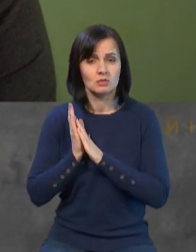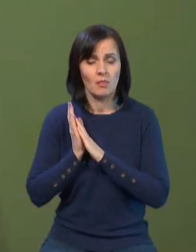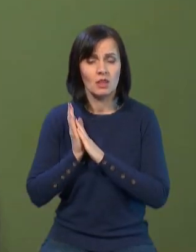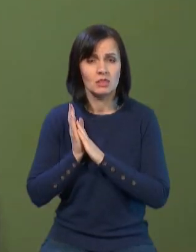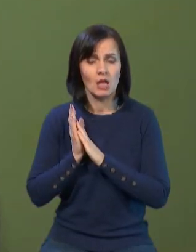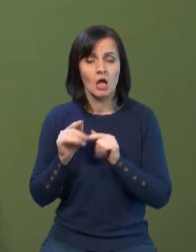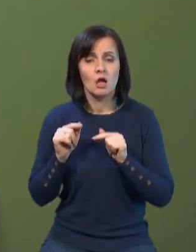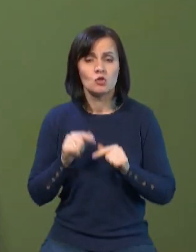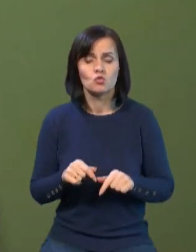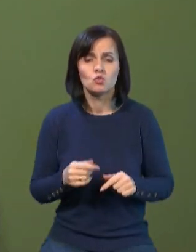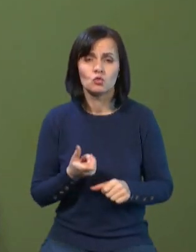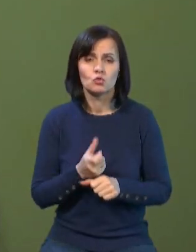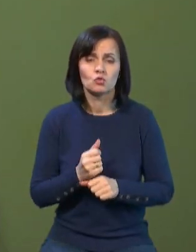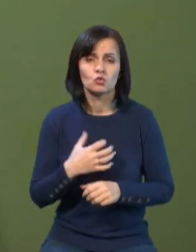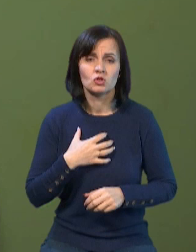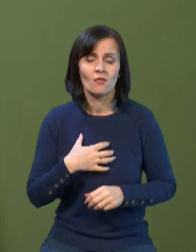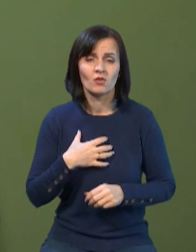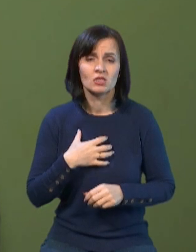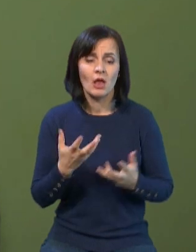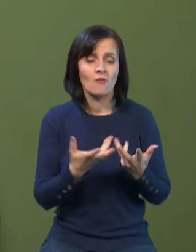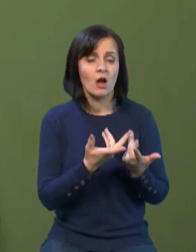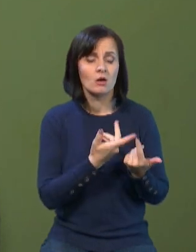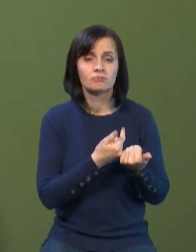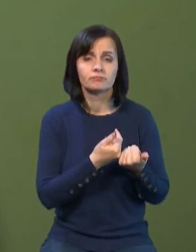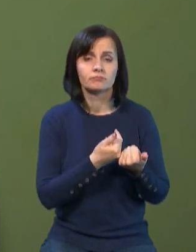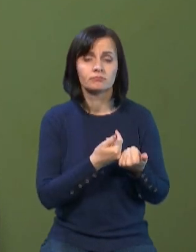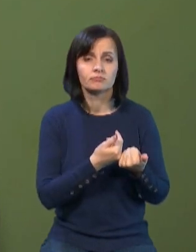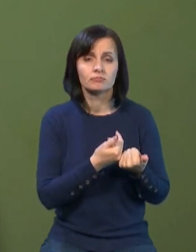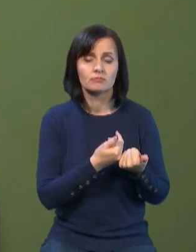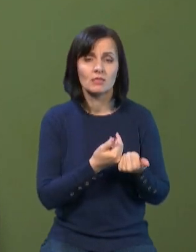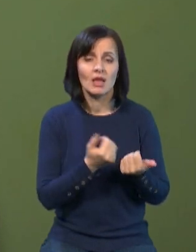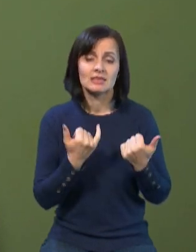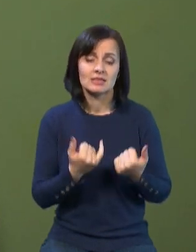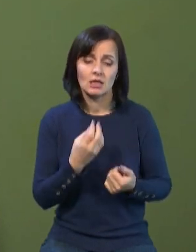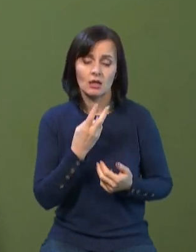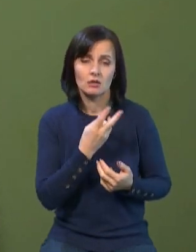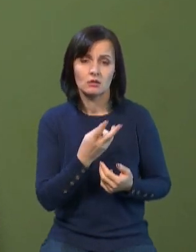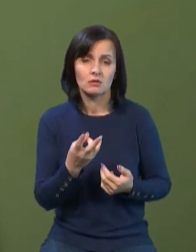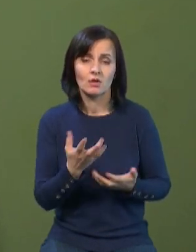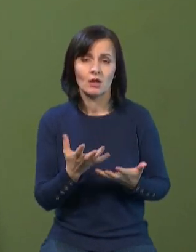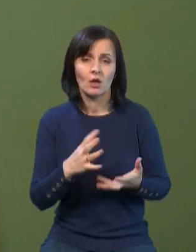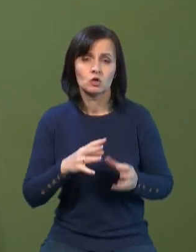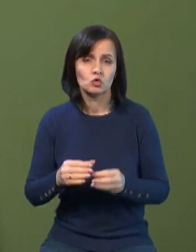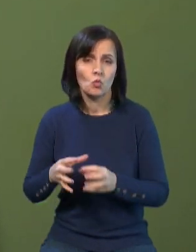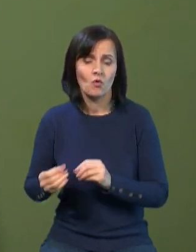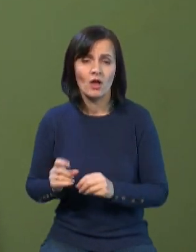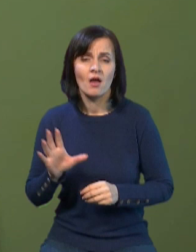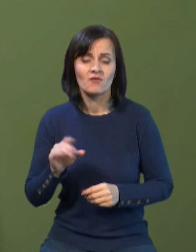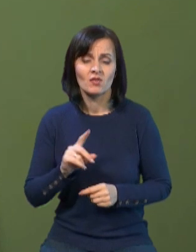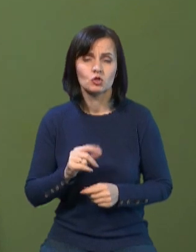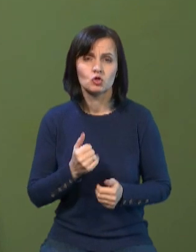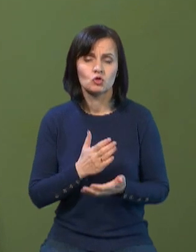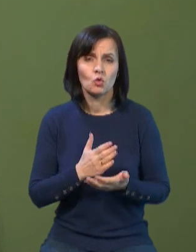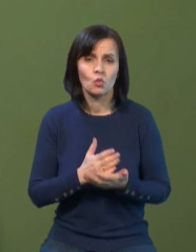знов таки, вкрай важлива кількість. Тобто, зараз, з огляду на, якщо всумувати все, що є, тобто, є